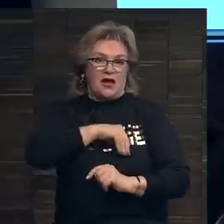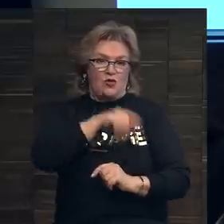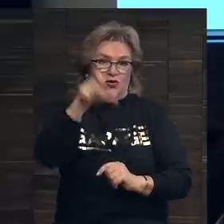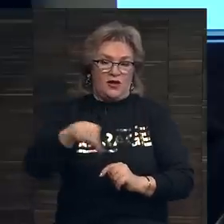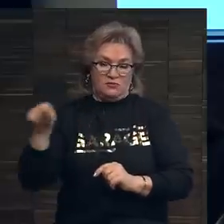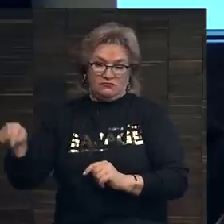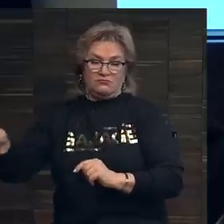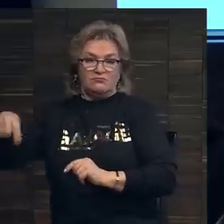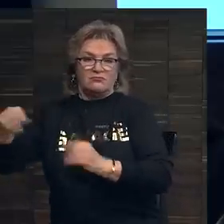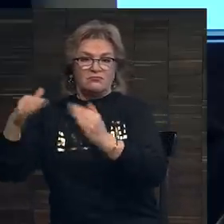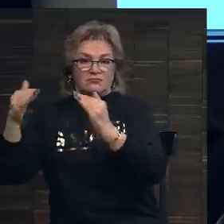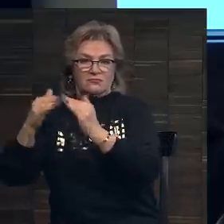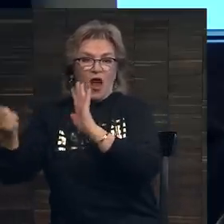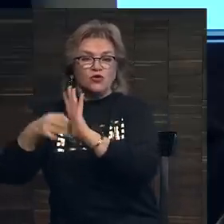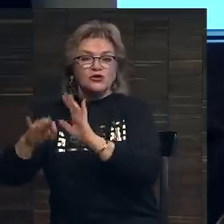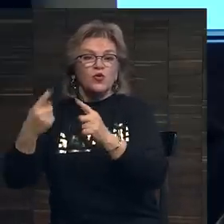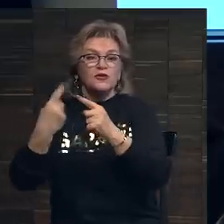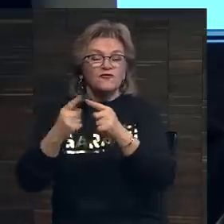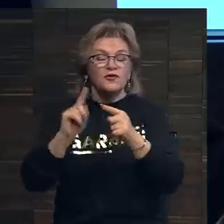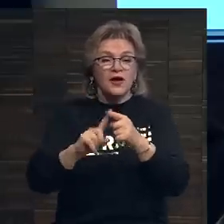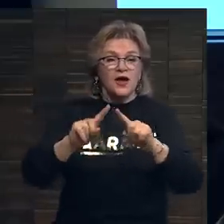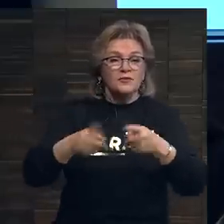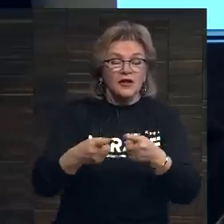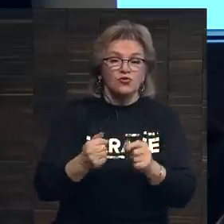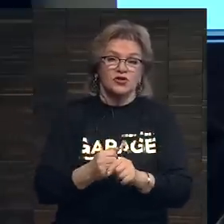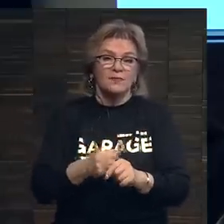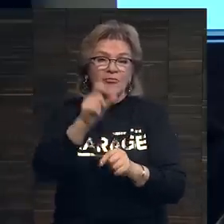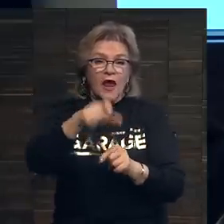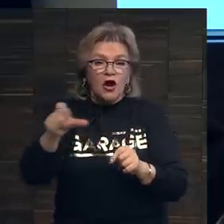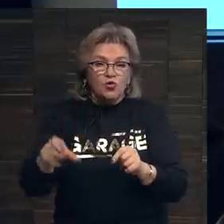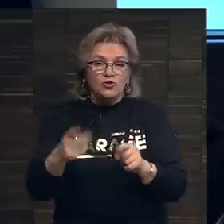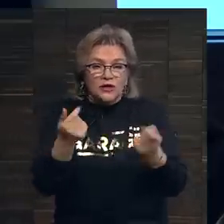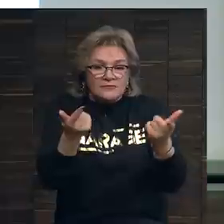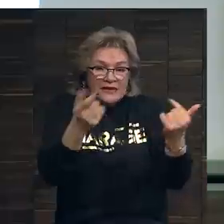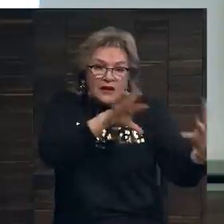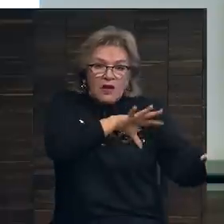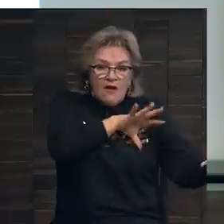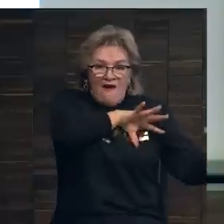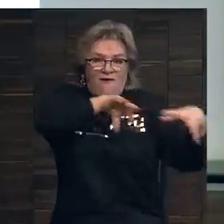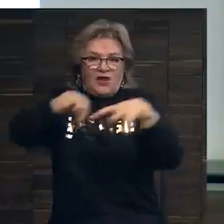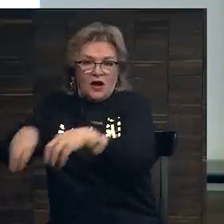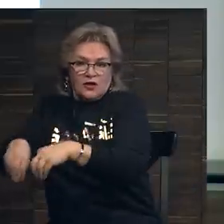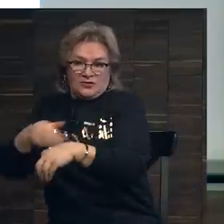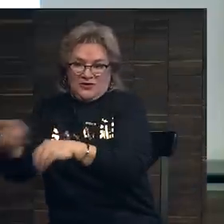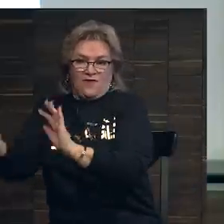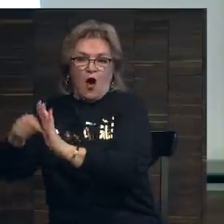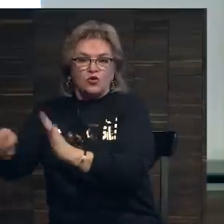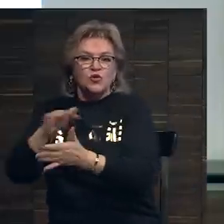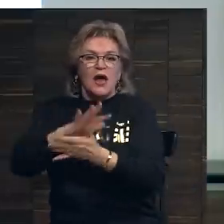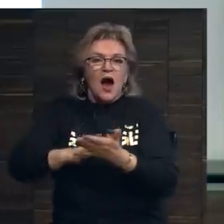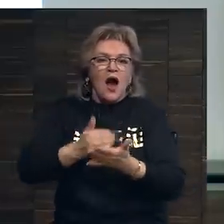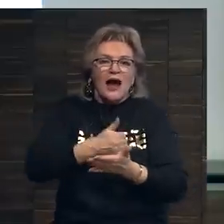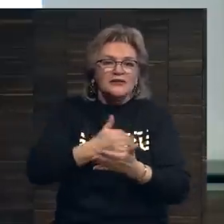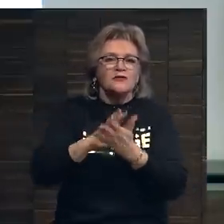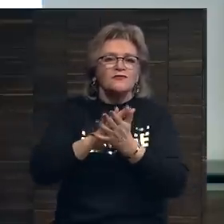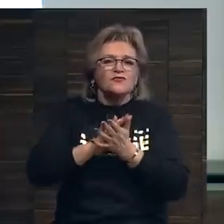аукционов, потому что люди вовлекаются в аукционы и хотят продолжать выдвигать все